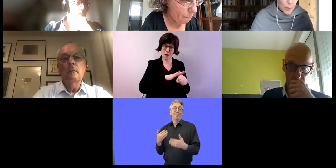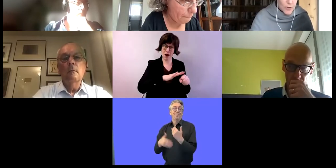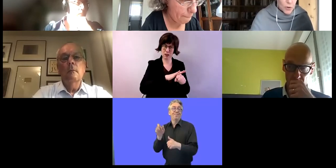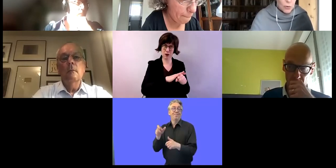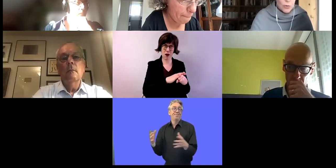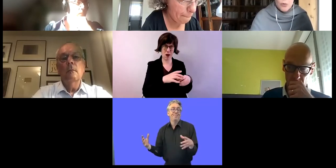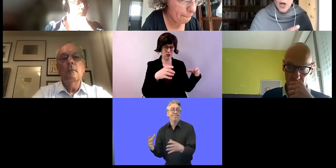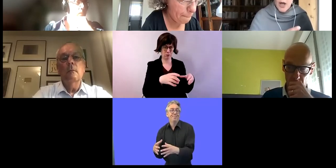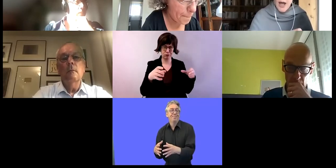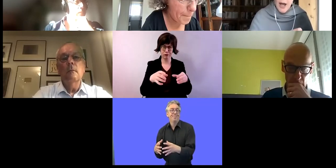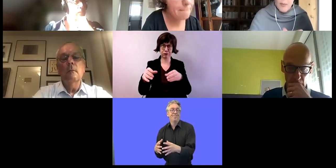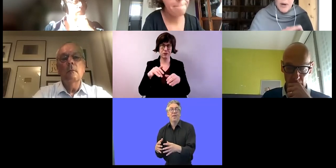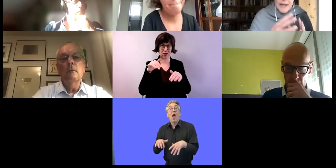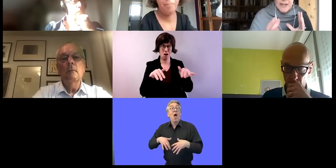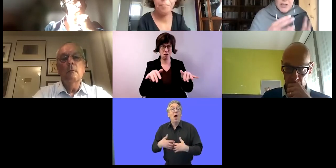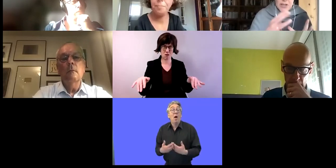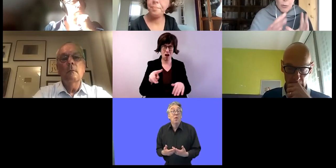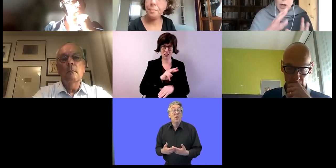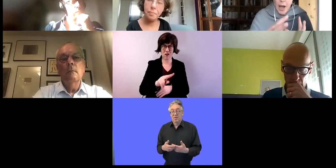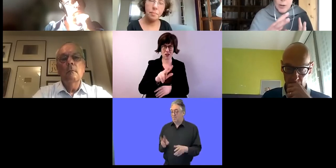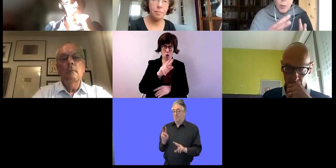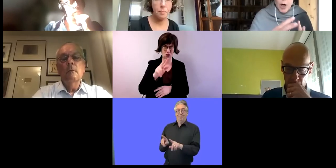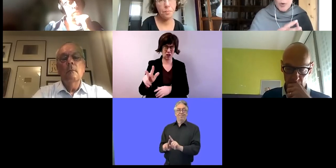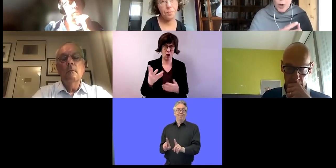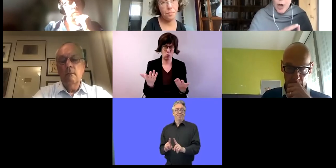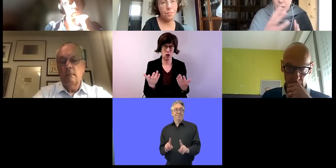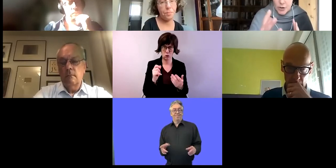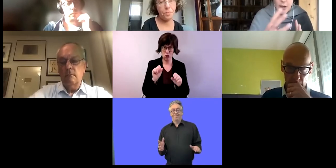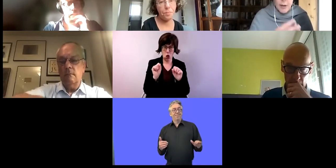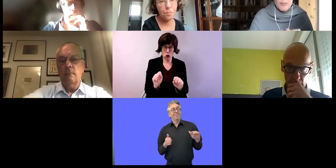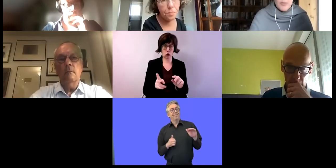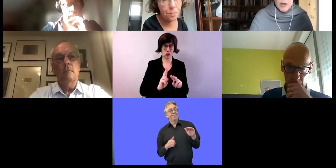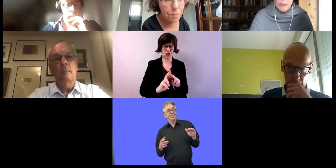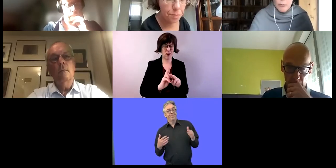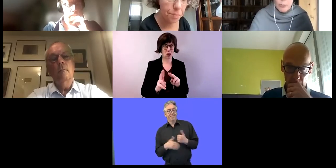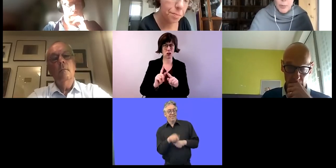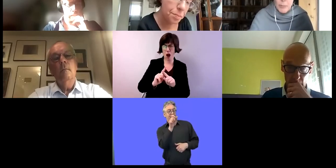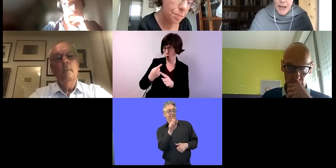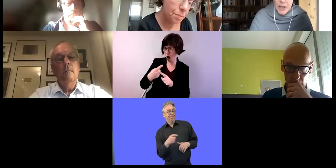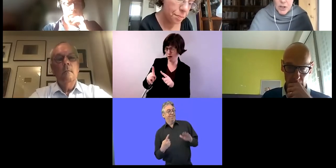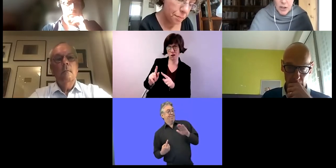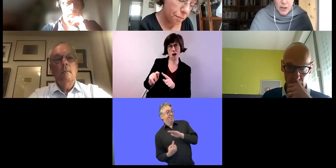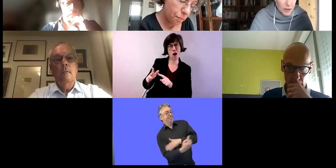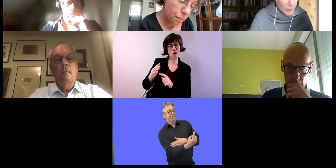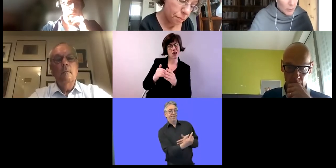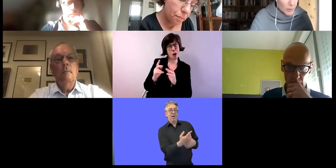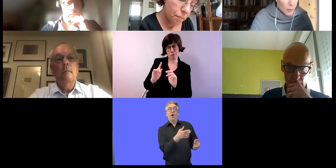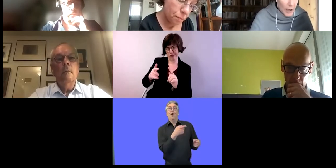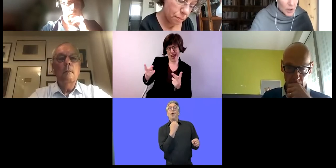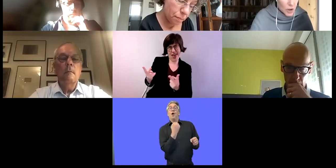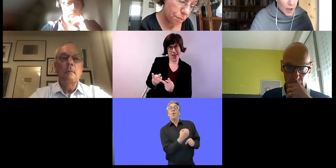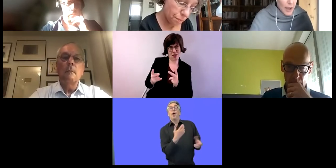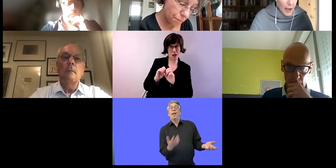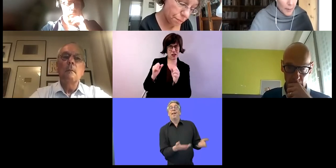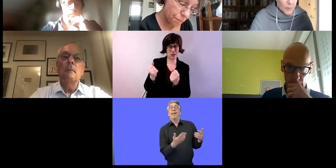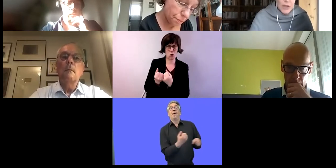Arrangements sich befanden. Also geschützte Werkstätten waren das, aber auch andere Plätze, die ähnlich waren. in denen eine